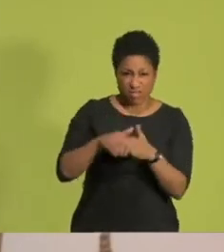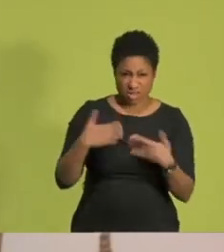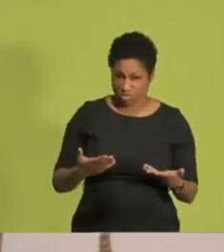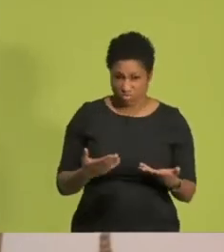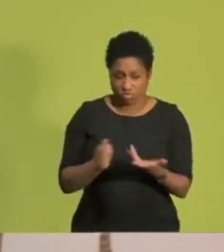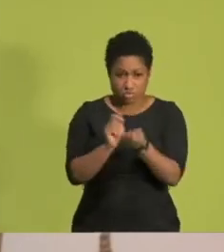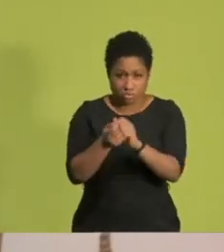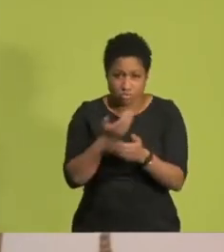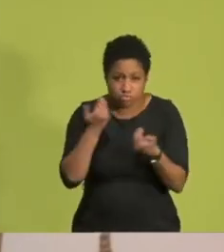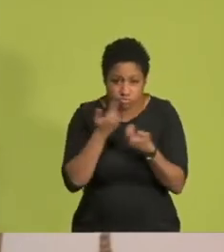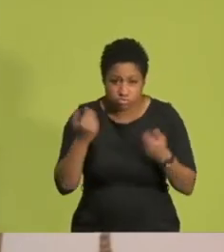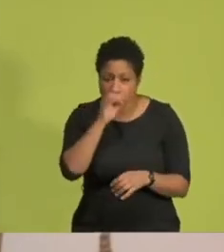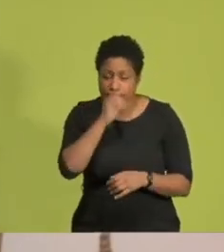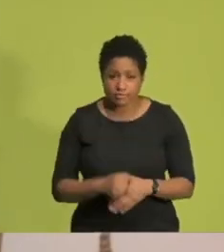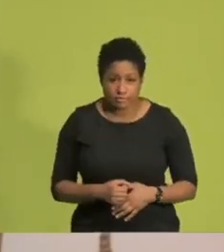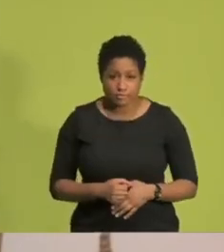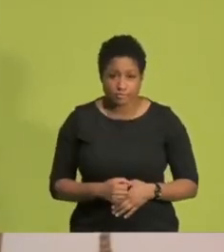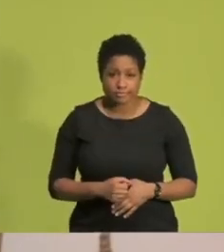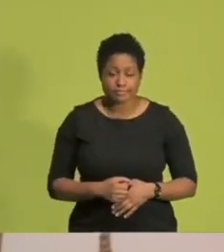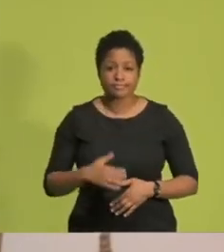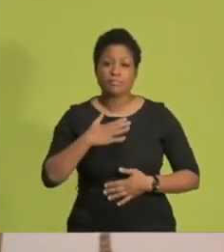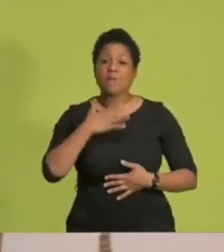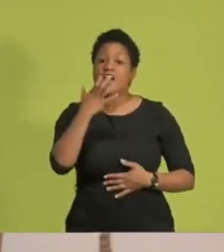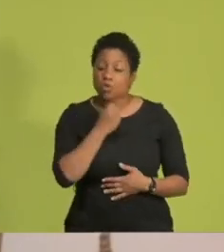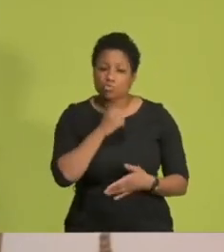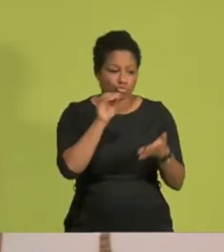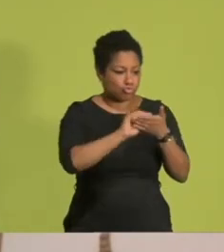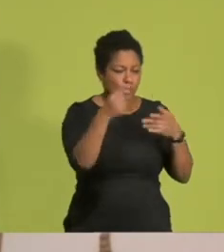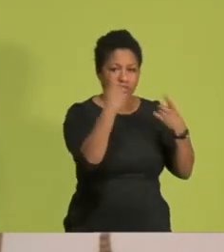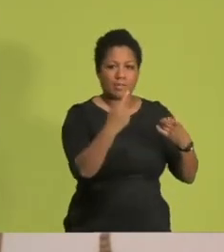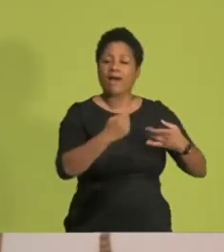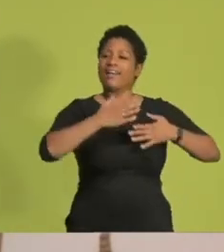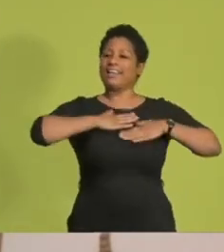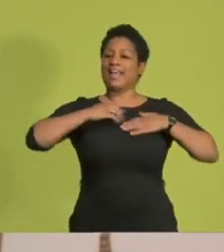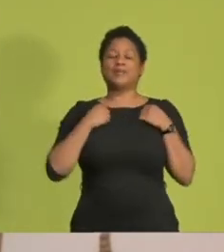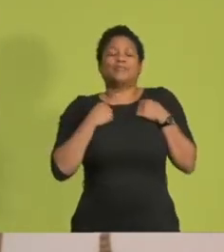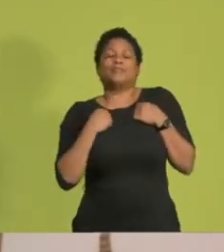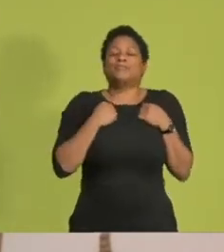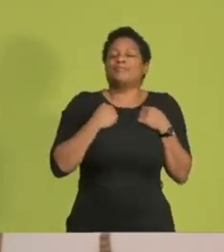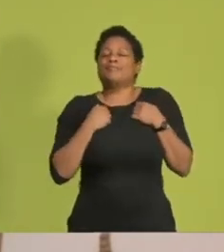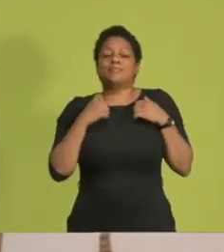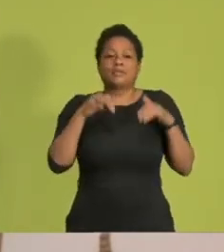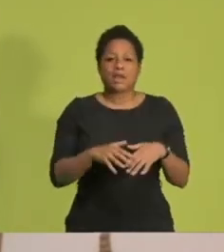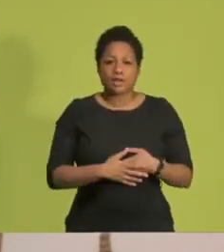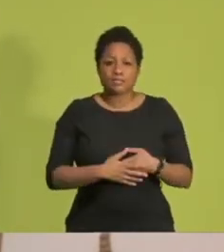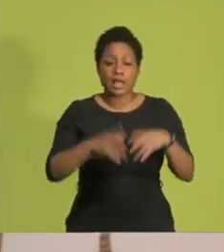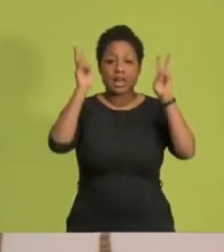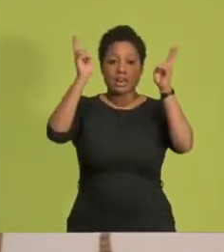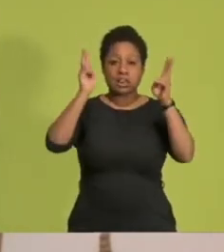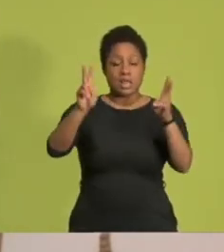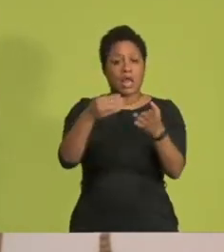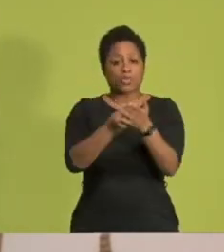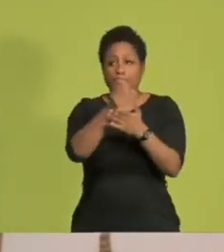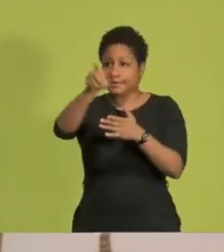doch nichts ändern. Ich möchte, dass Schule zu einem Ort wird, an dem man gerne lebt und eine veränderte LehrerInnenausbildung,